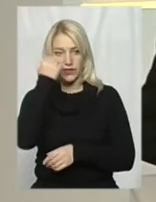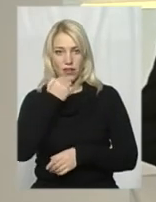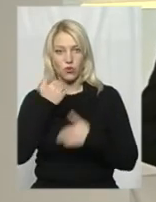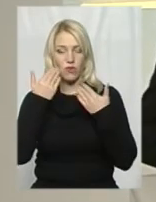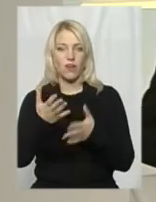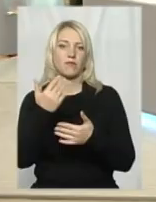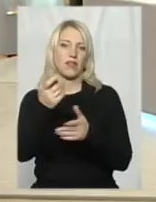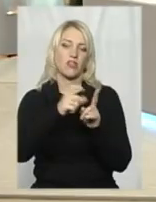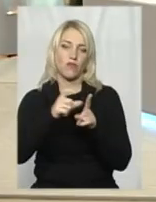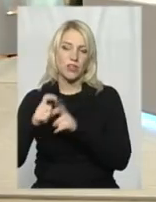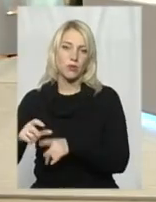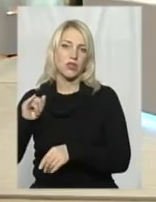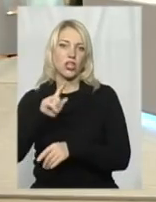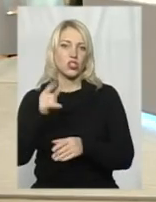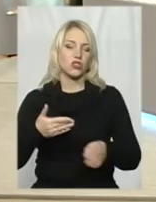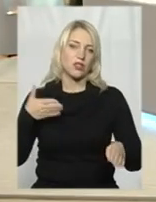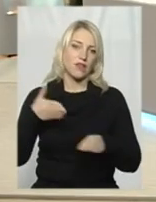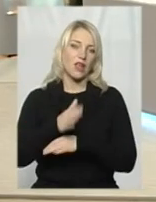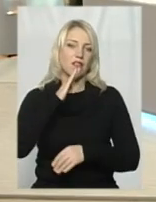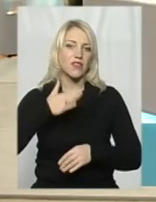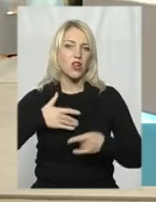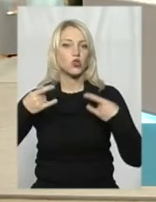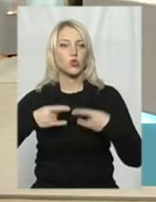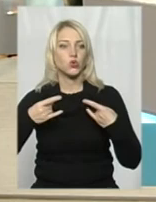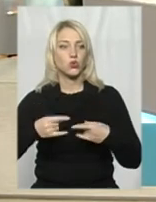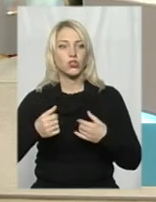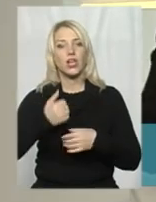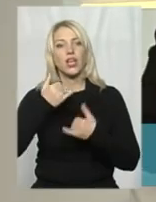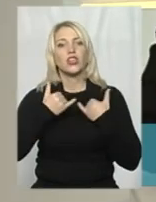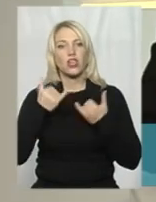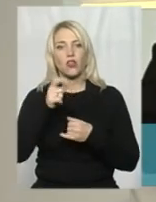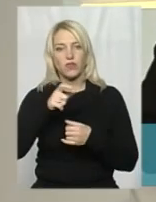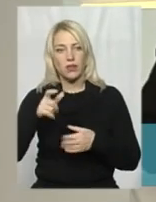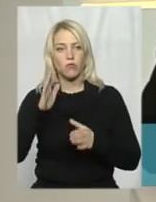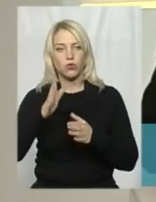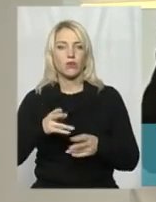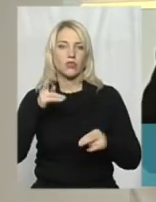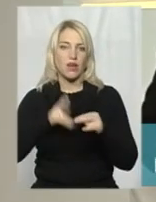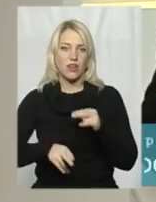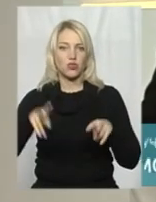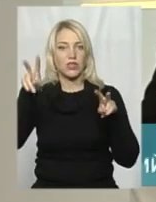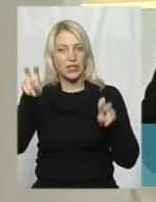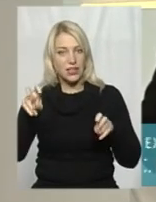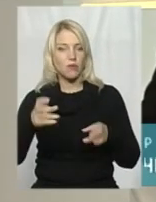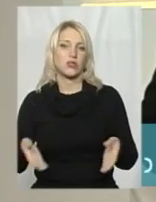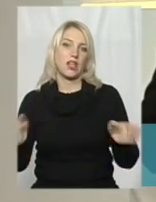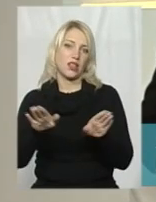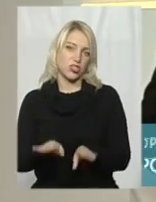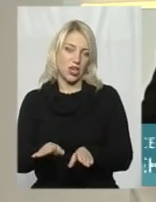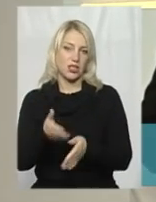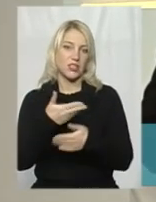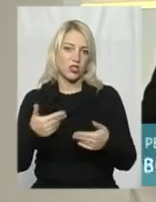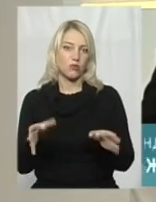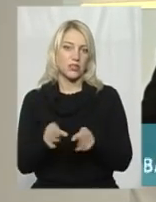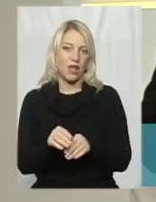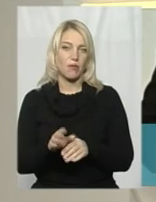за ваші відповіді, за те, що завітали до нас у студіо. Шановні телеглядачі, будемо завершувати програму «Тема». Залишайтеся разом